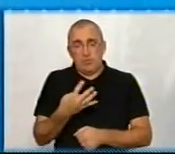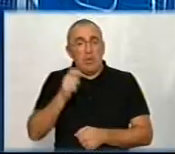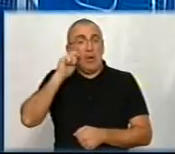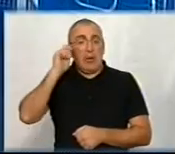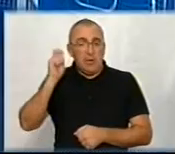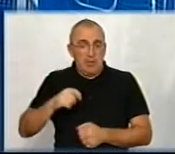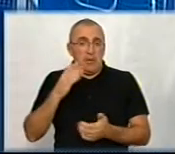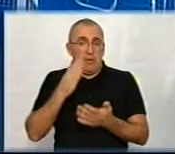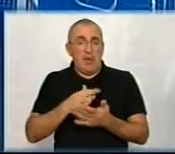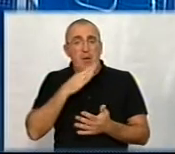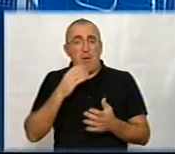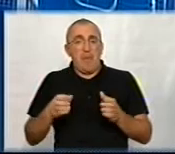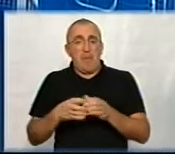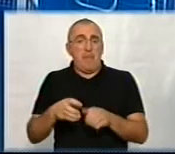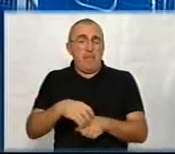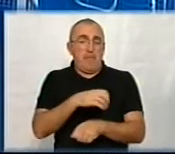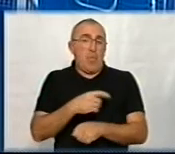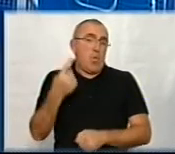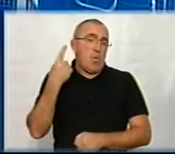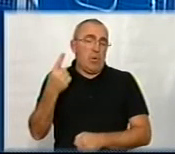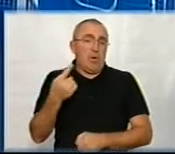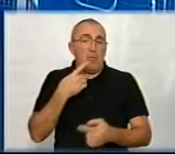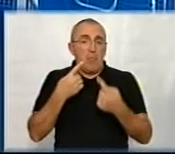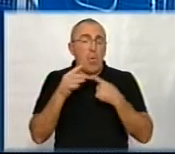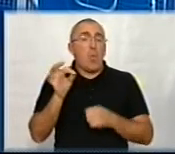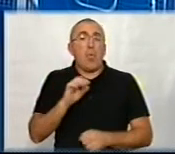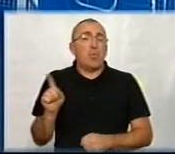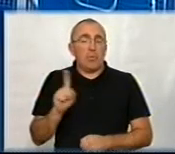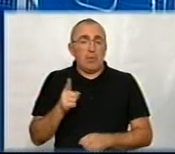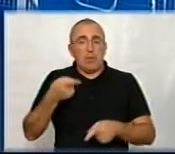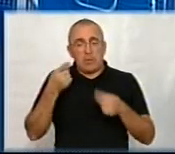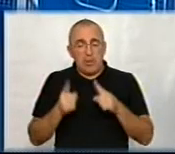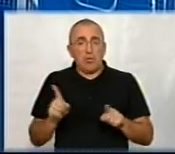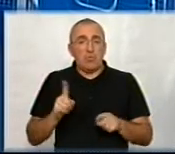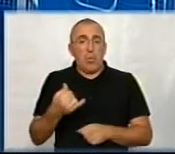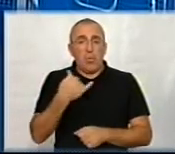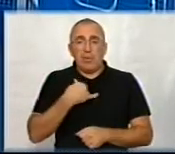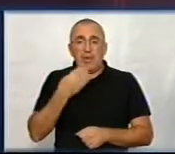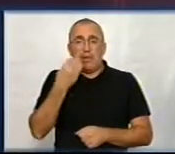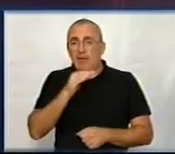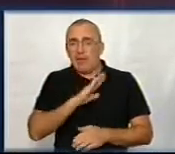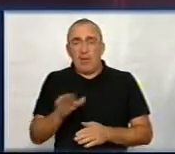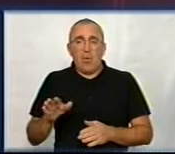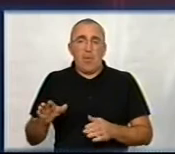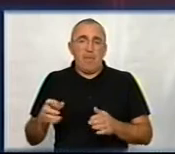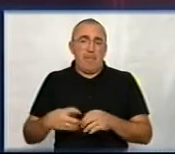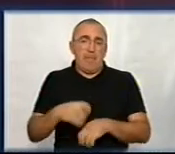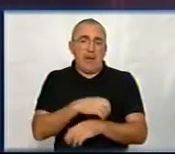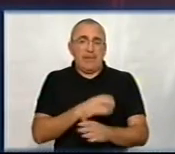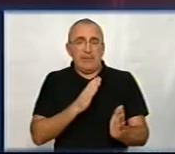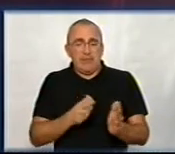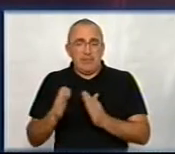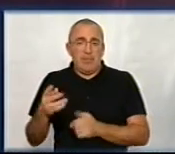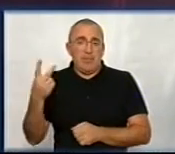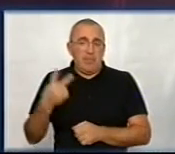Китаї теж формально багатопартійна система, ну, там тільки одна. Але мова зараз дивіться, про що ми говоримо дійсно про те, що в нас недосконала партійна система, вона неможлива без